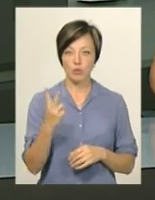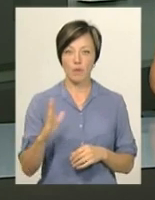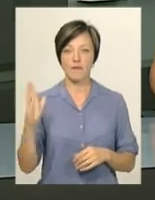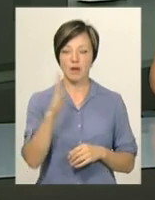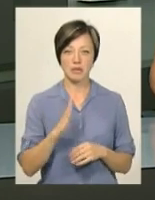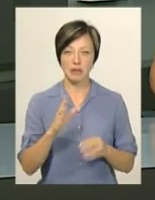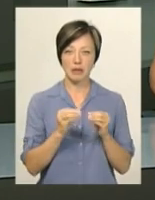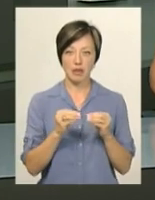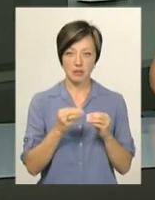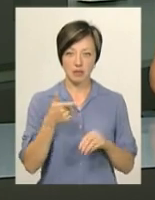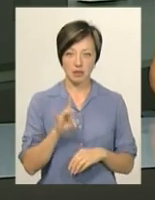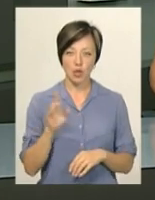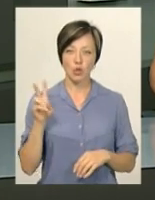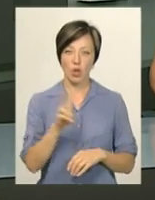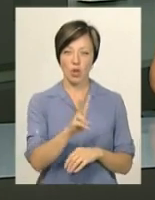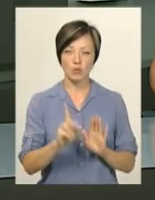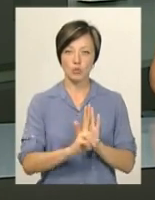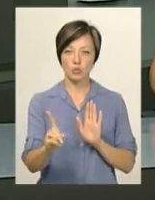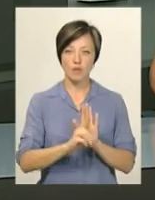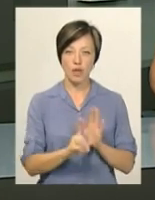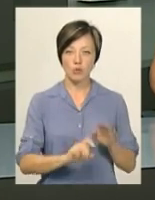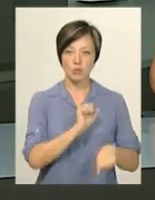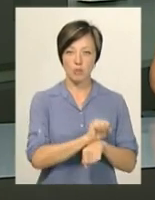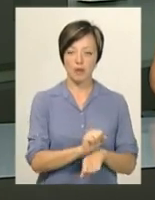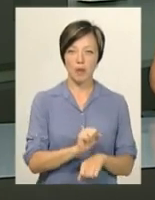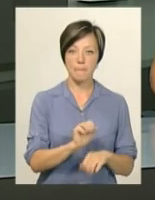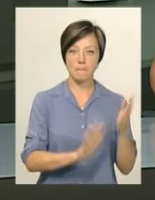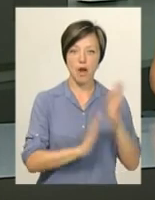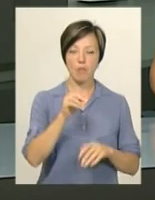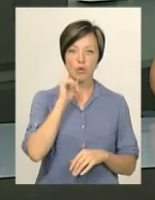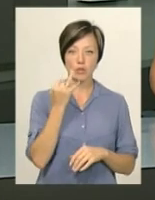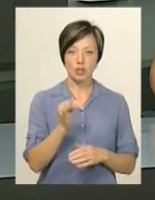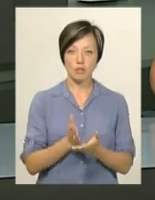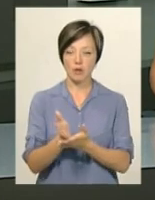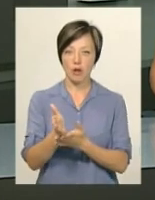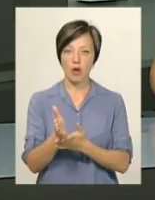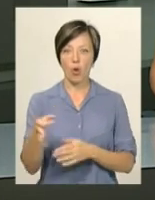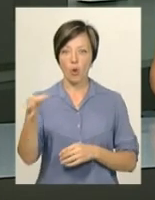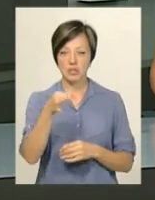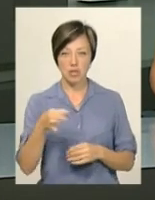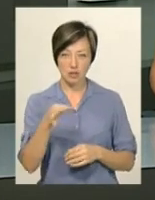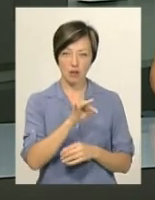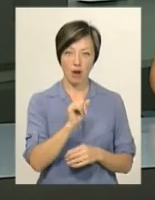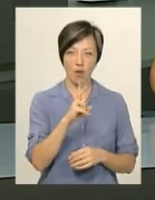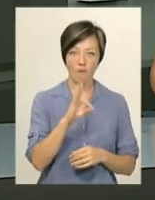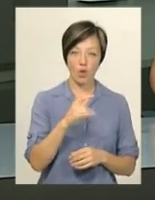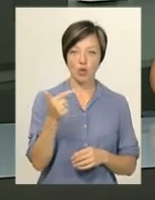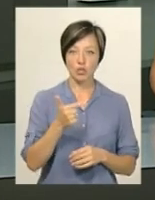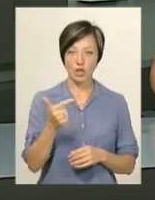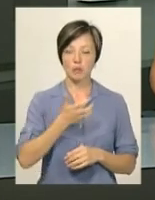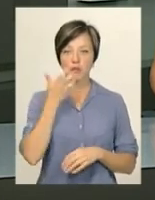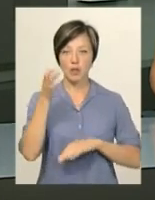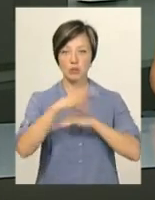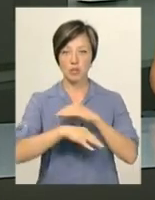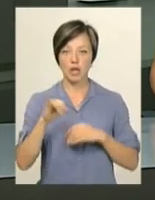вересня – 10. Тролейбуси курсуватимуть від зупинки «Парк Молодіжний» у напрямку мікрорайонів «Озерна», «Ракове», «Гречане», «Південно